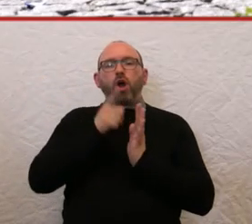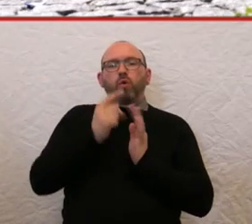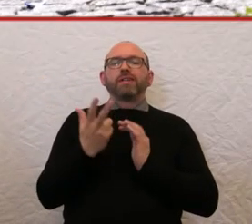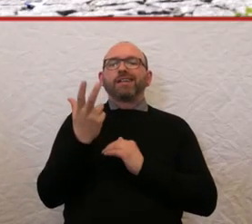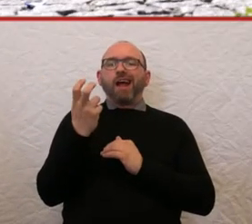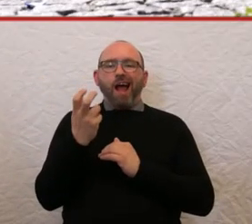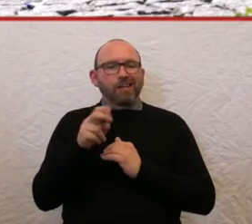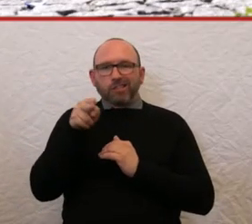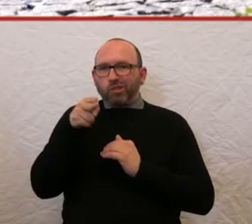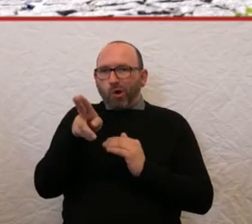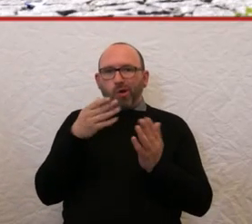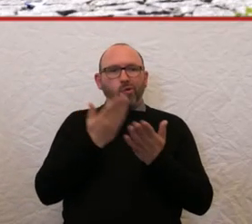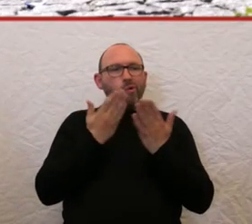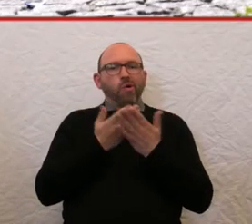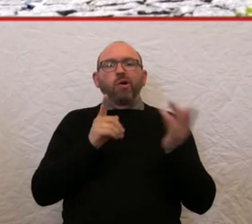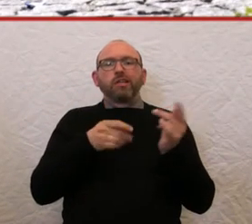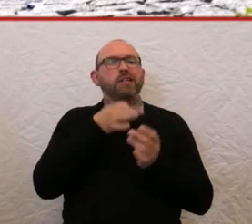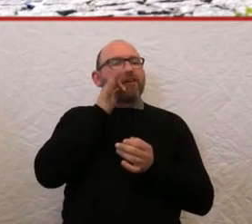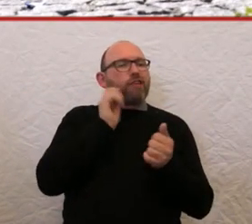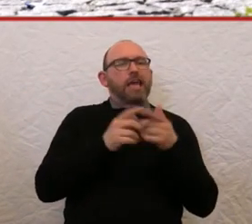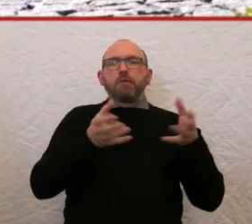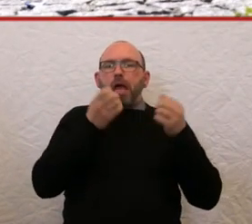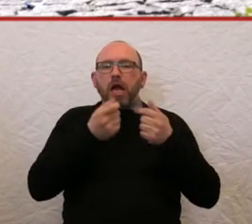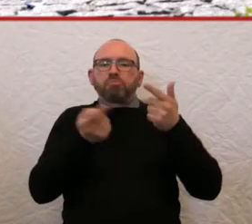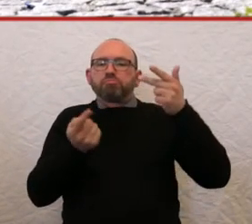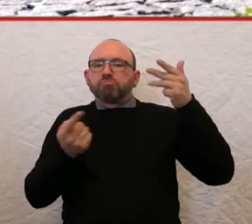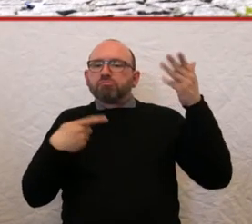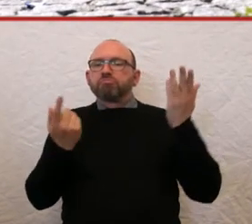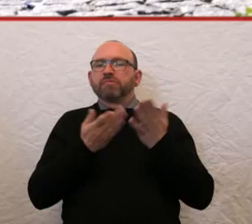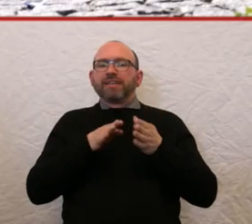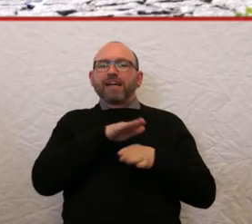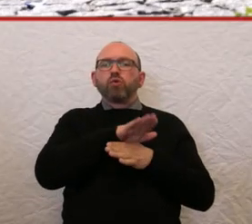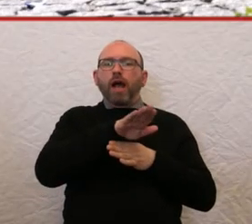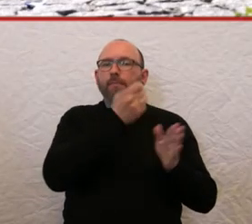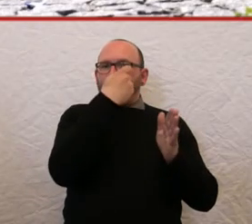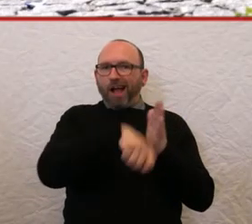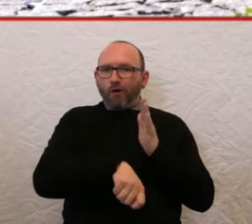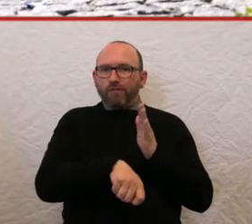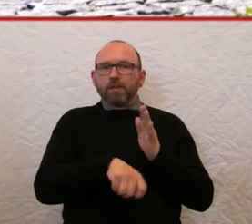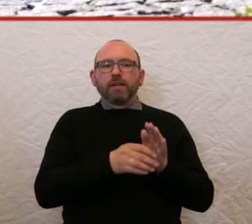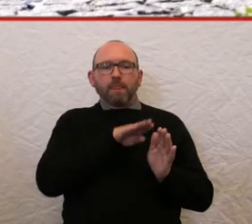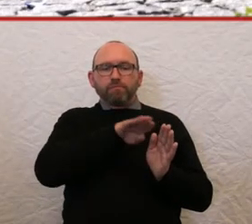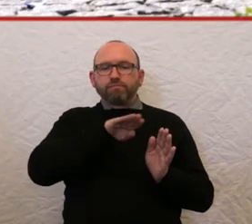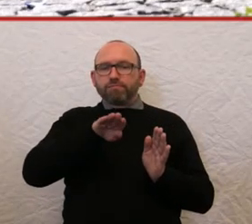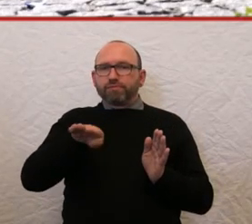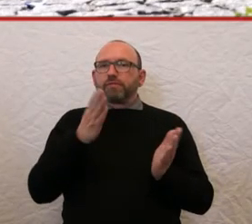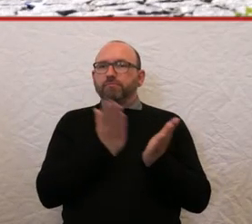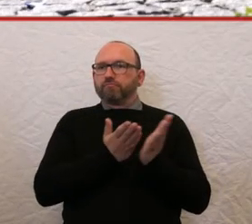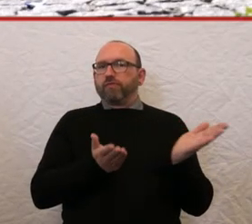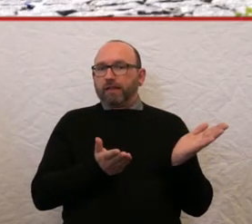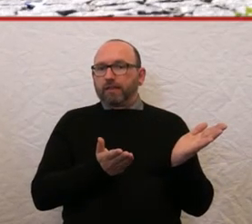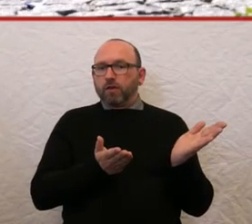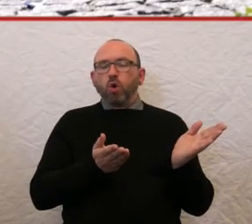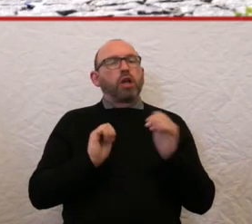jedem Restaurant, jedem Café ermöglichen, eine Rampe zu erwerben, ohne Hilfsmittel, Nummer, Terror, wo man dann